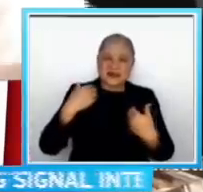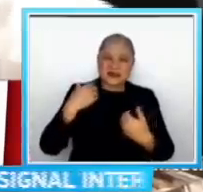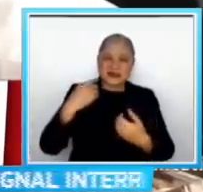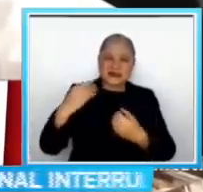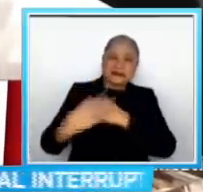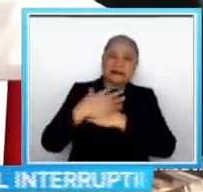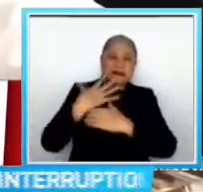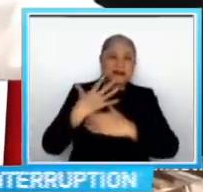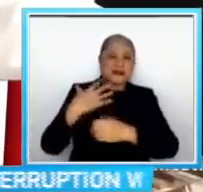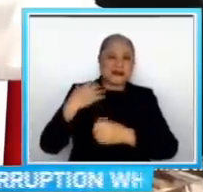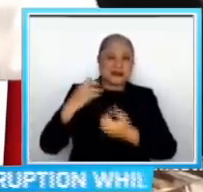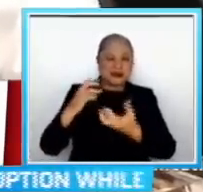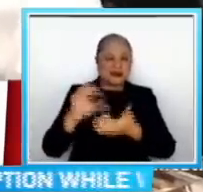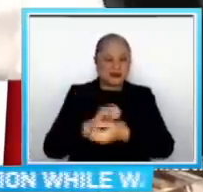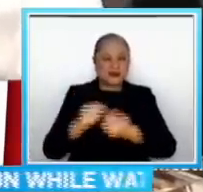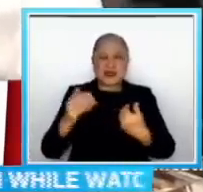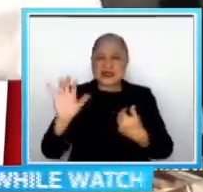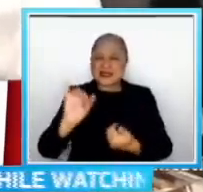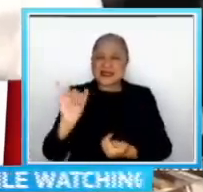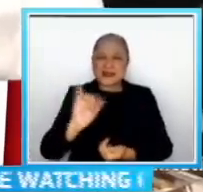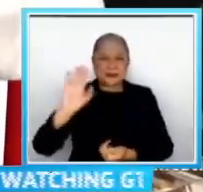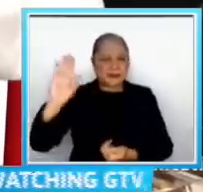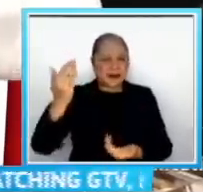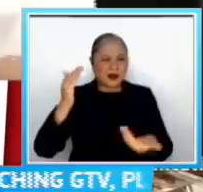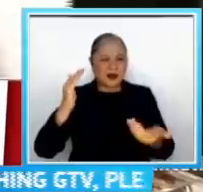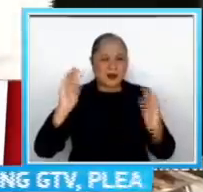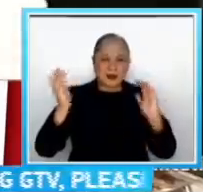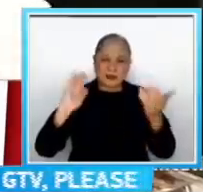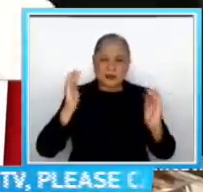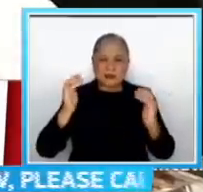if we are hit by a ricocheting bullet